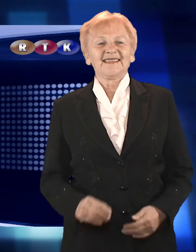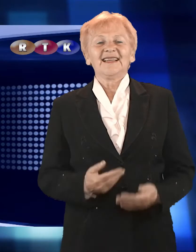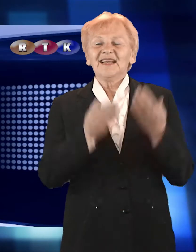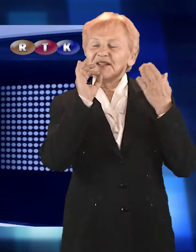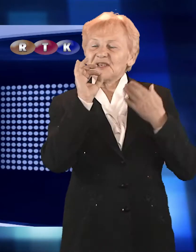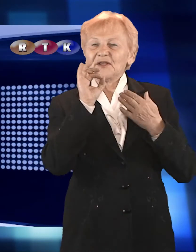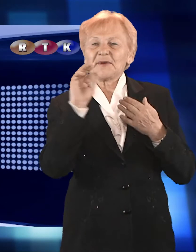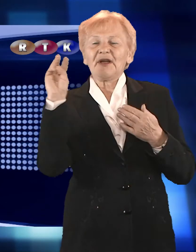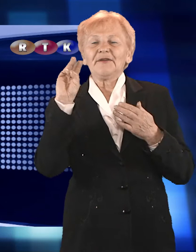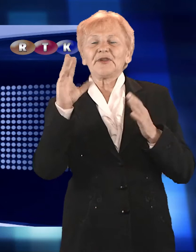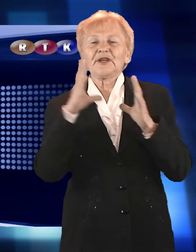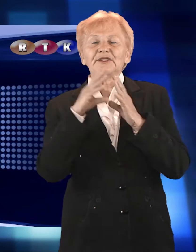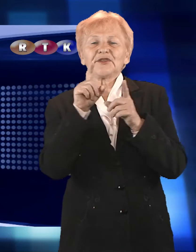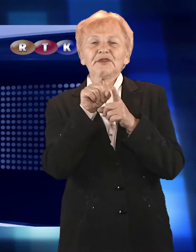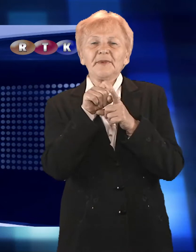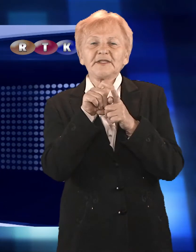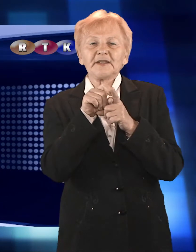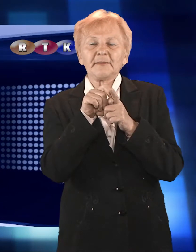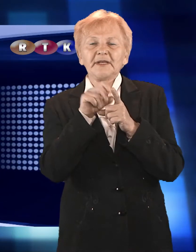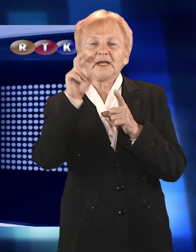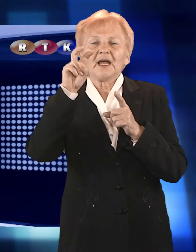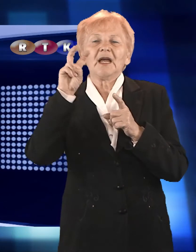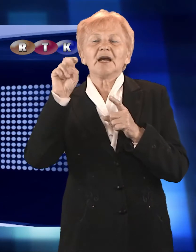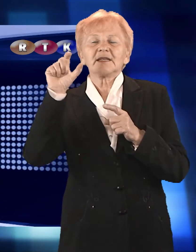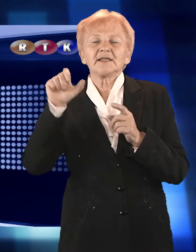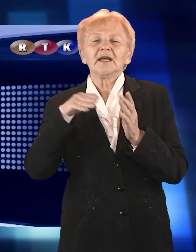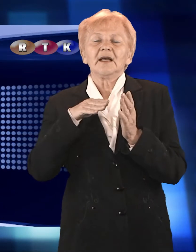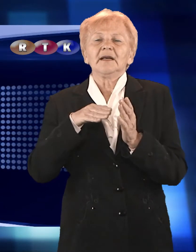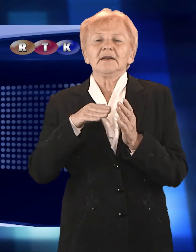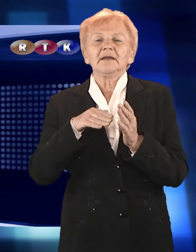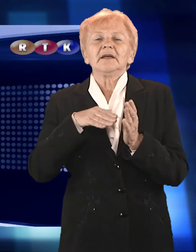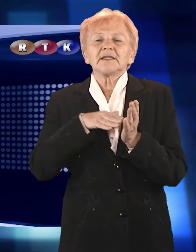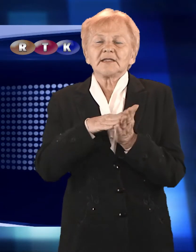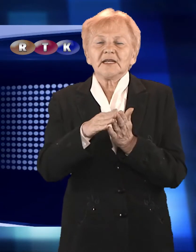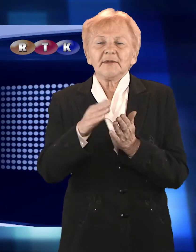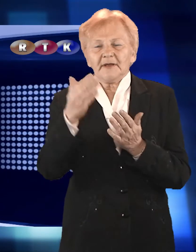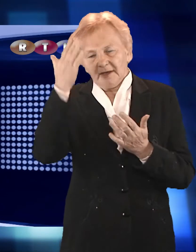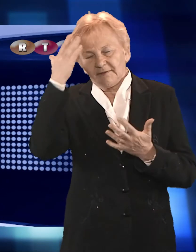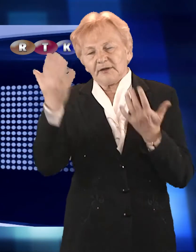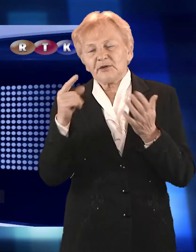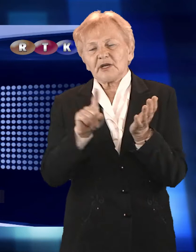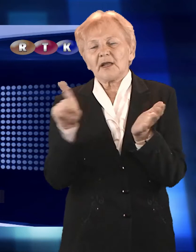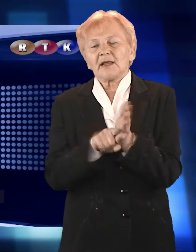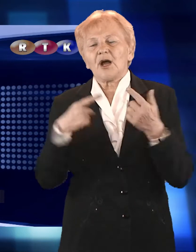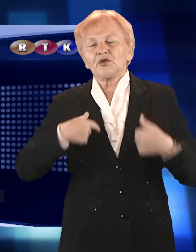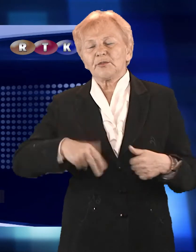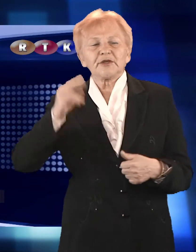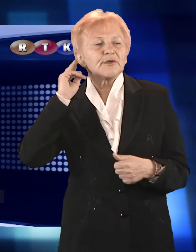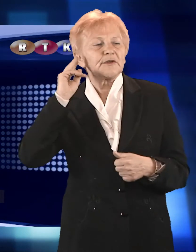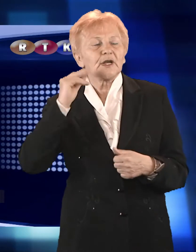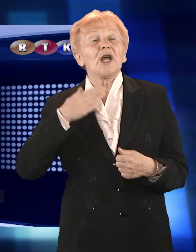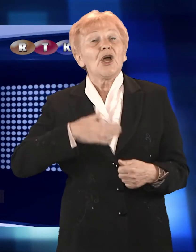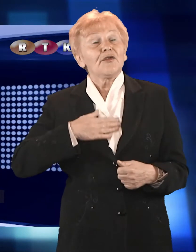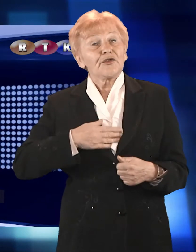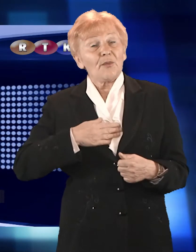Dzień dobry Państwu. Dziś wtorek, 10 października. Aleksandra Harc. Zaczynamy wiadomości dla niesłyszących. W sobotę terenowy